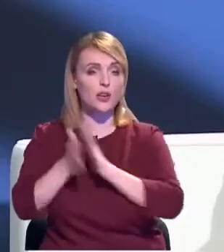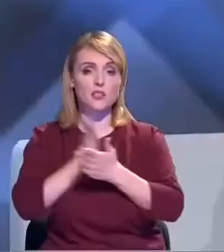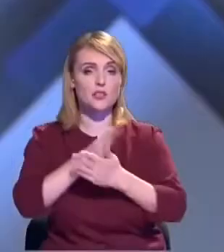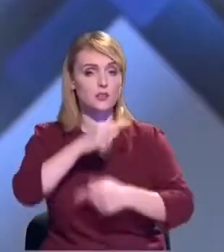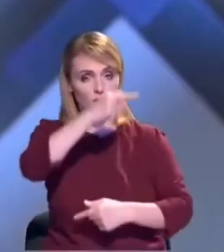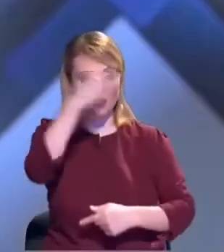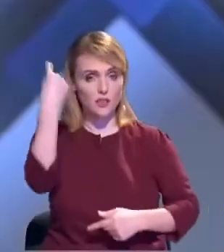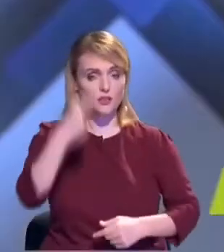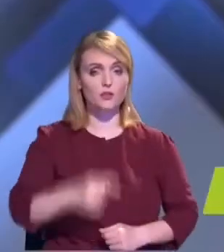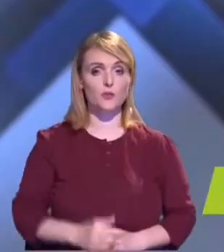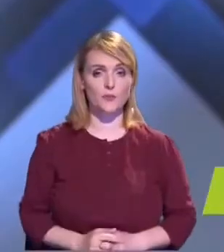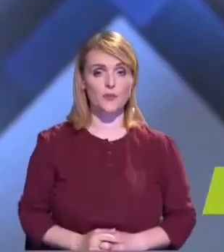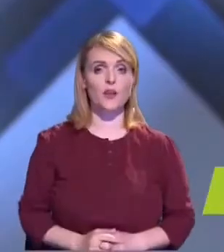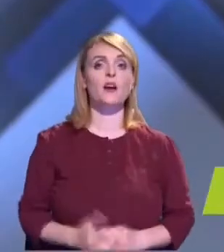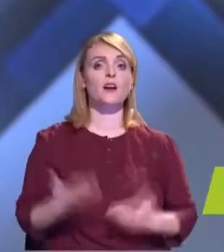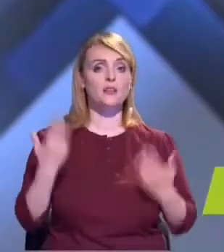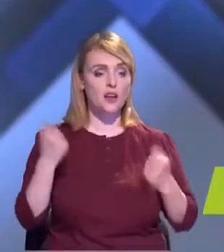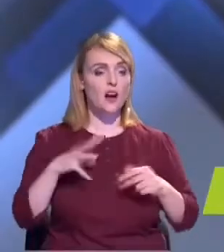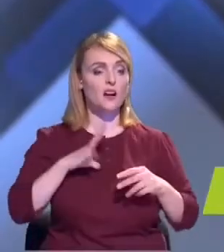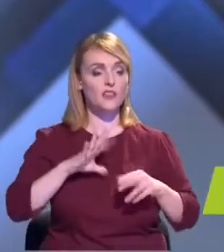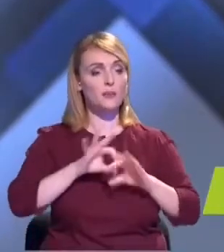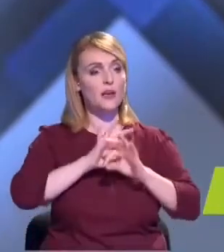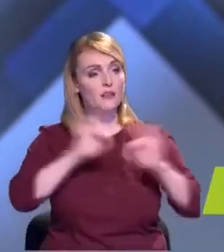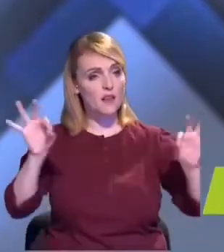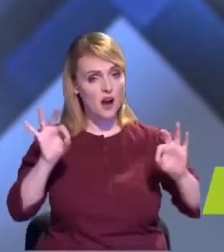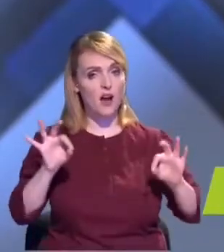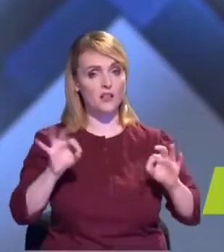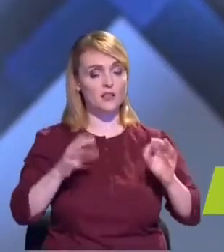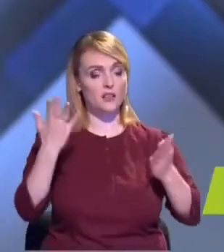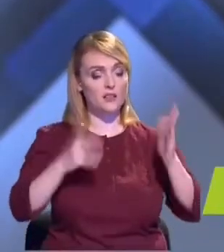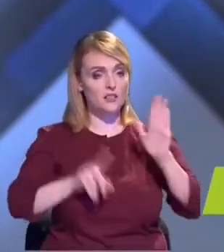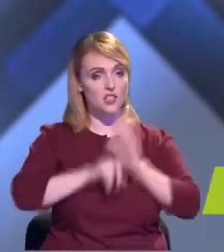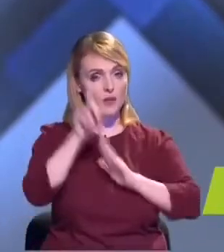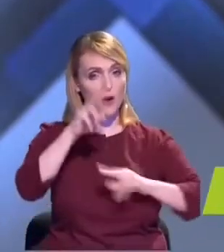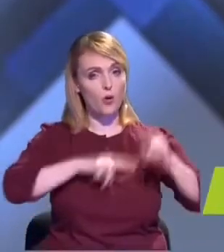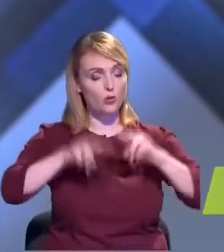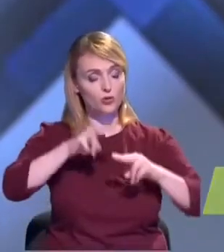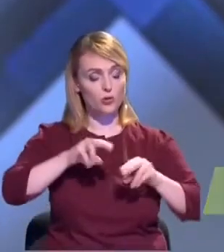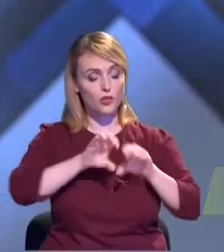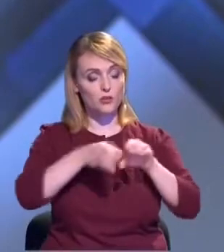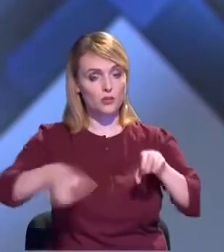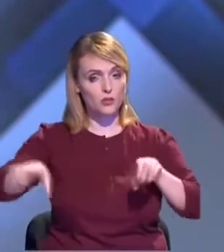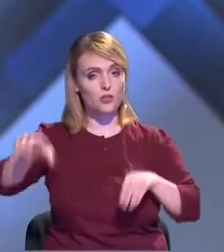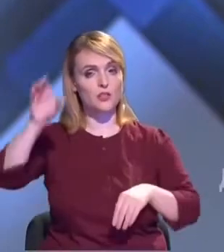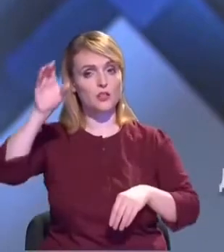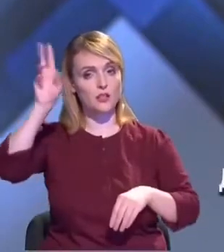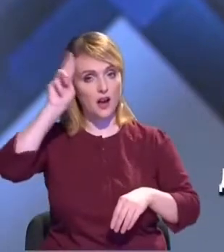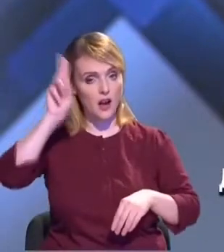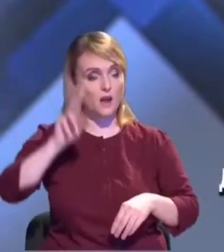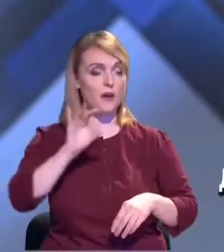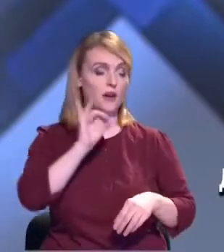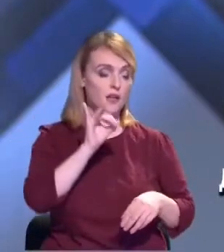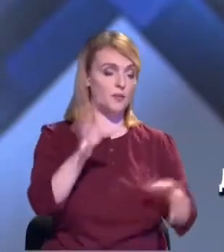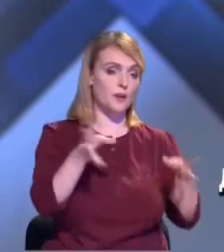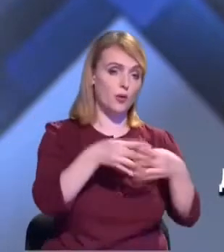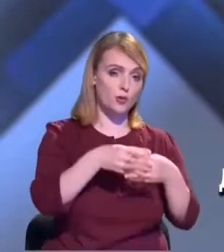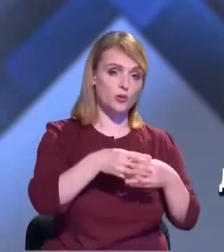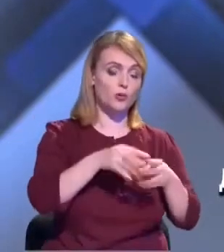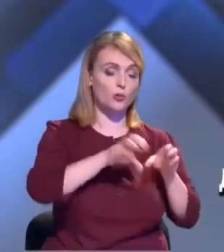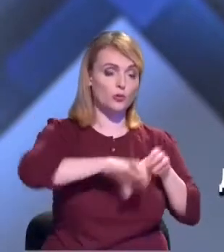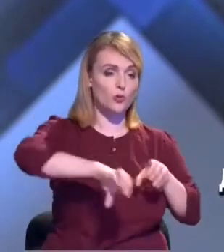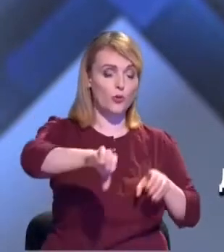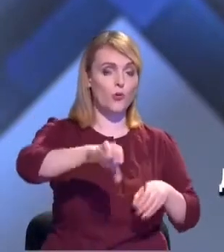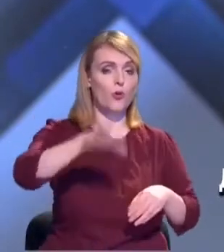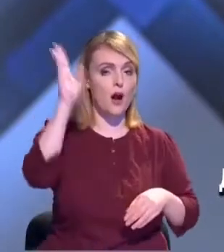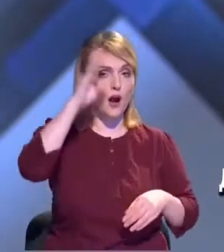în paralel apeductul și canalizarea. Și la noi, acum merg lucrările de canalizare. Întâi s-au